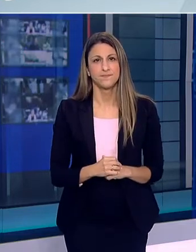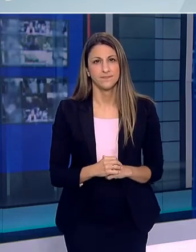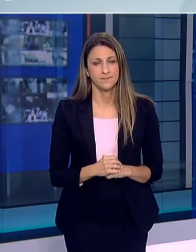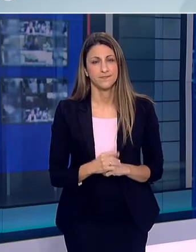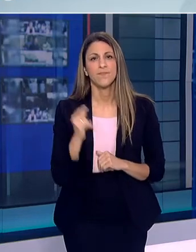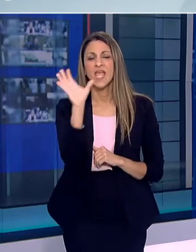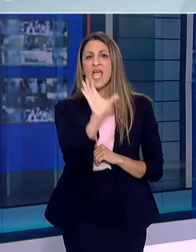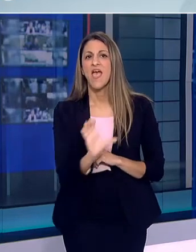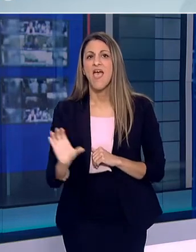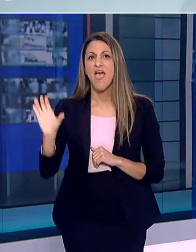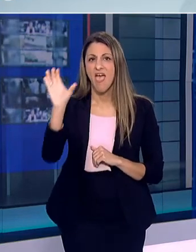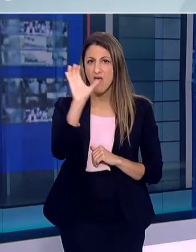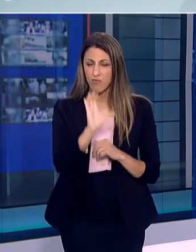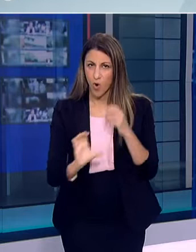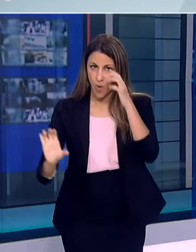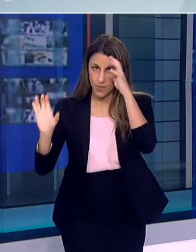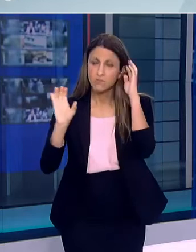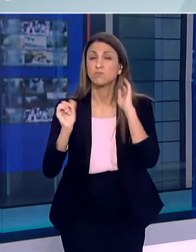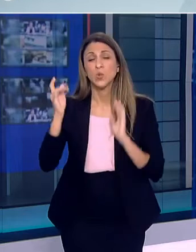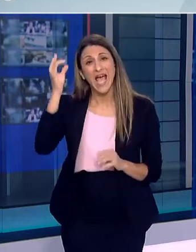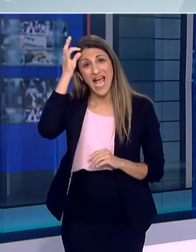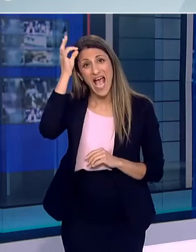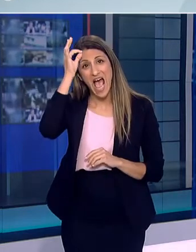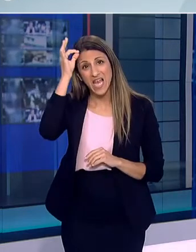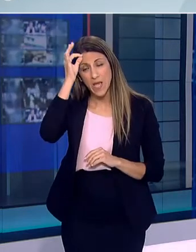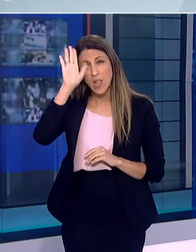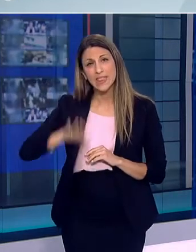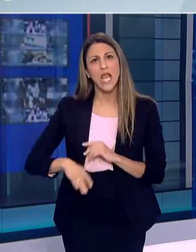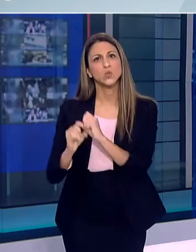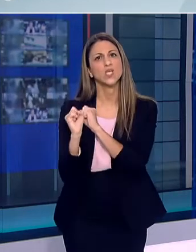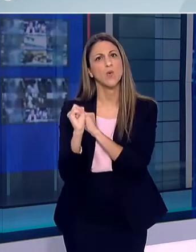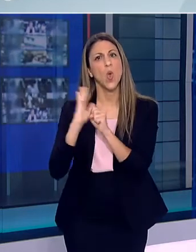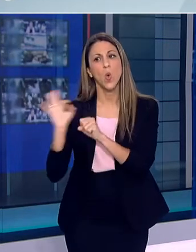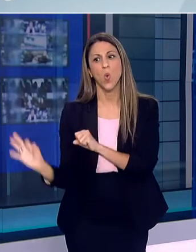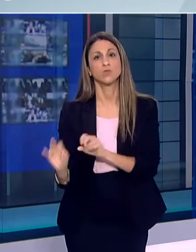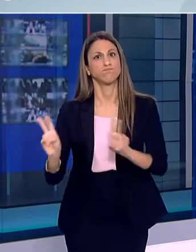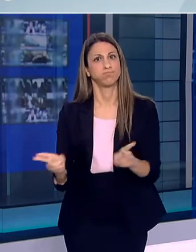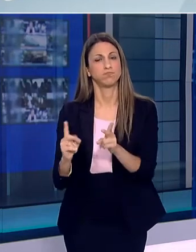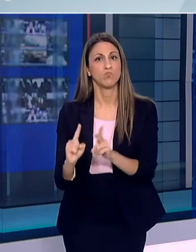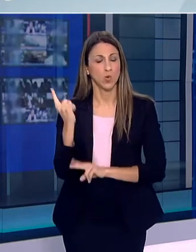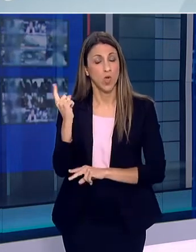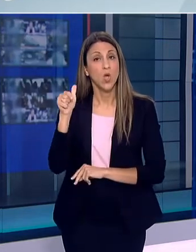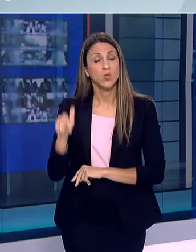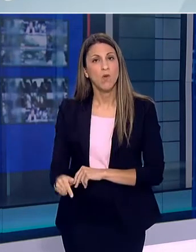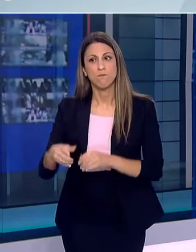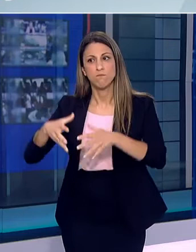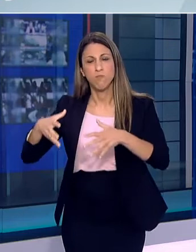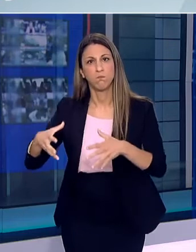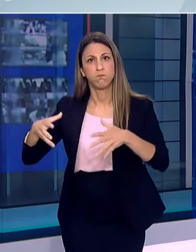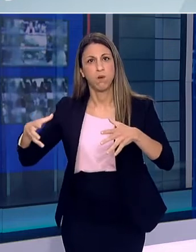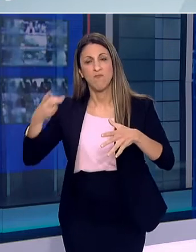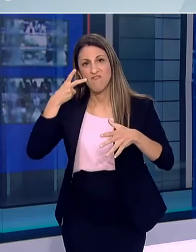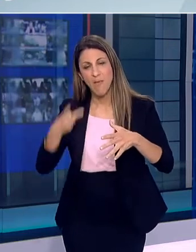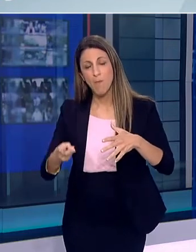Στην Ευρώπη, όπου η πρώτη περίπτωση αναφέθηκε στη Γαλλία το τέλος Ιανουαρίου, συνεχίζουμε να βλέπουμε αύξηση των αριθμών κρουσμάτων, αλλά με